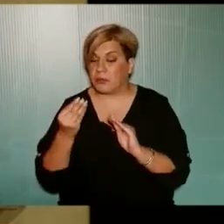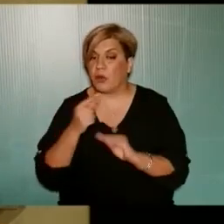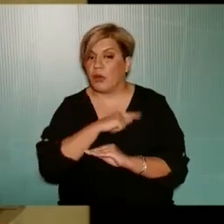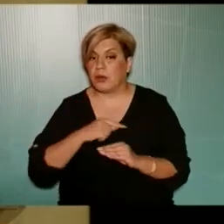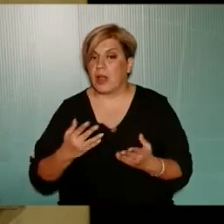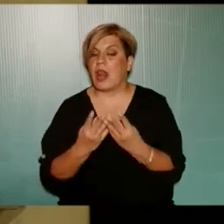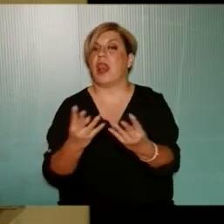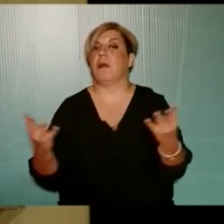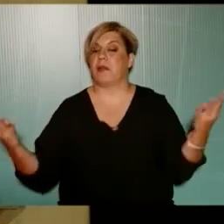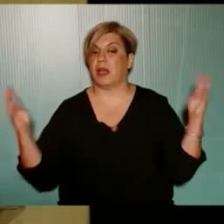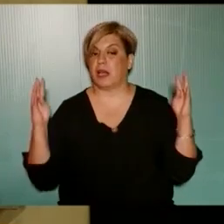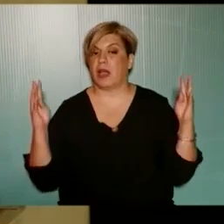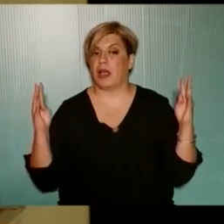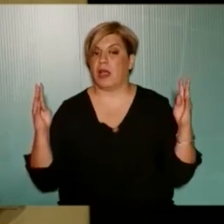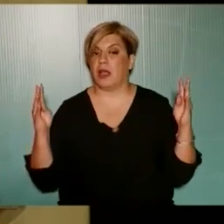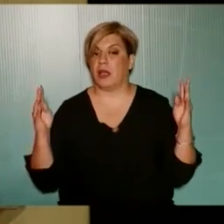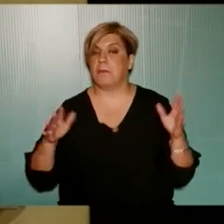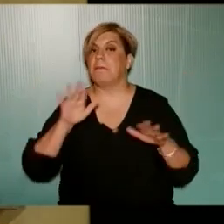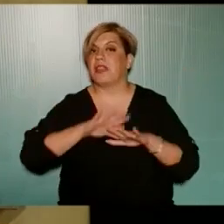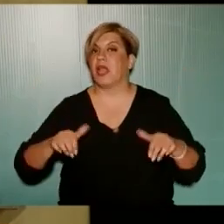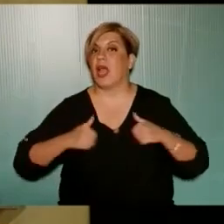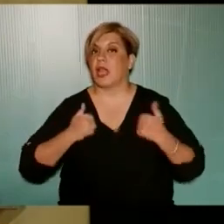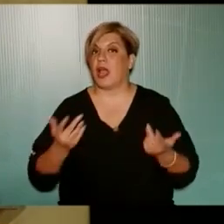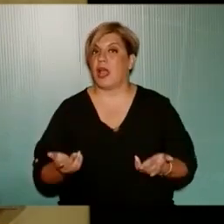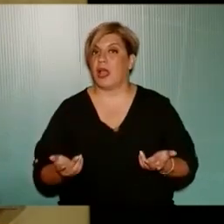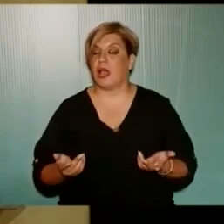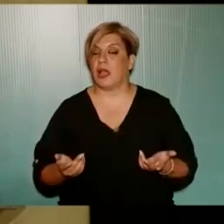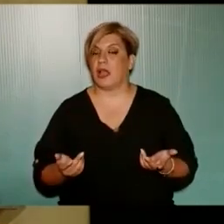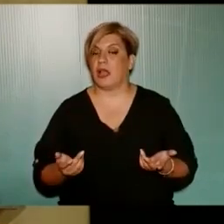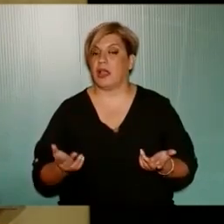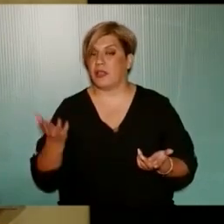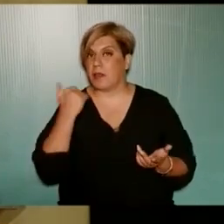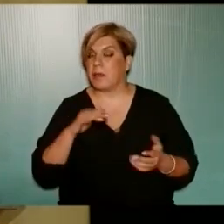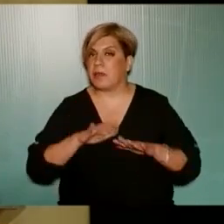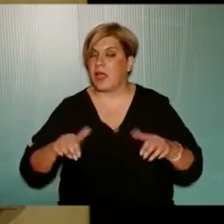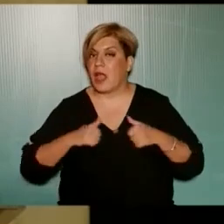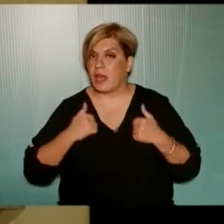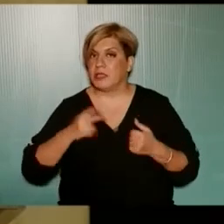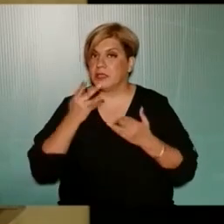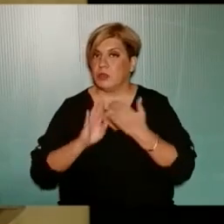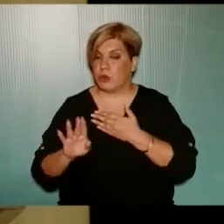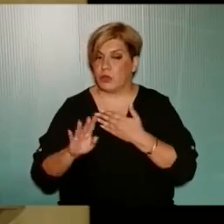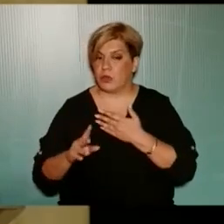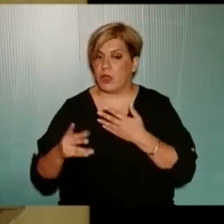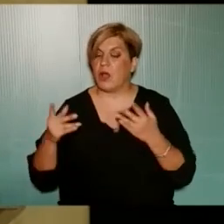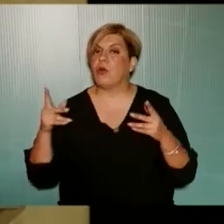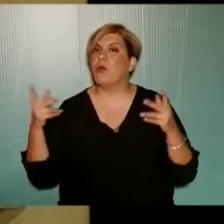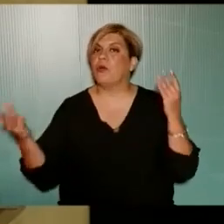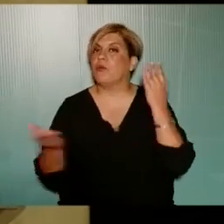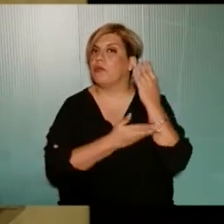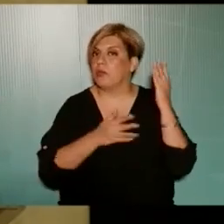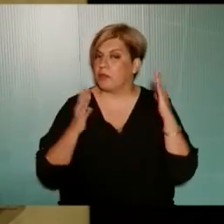θα κλείσει με λαμαρίνα την παιδική χαρά και δεν θα υπάρχει πλέον παιδική χαρά στην γειτονιά και θα κοπούν τα δέντρα.